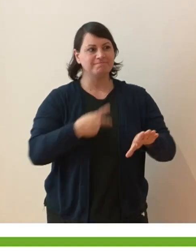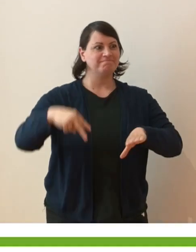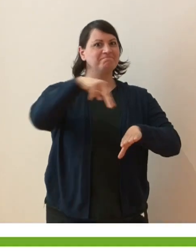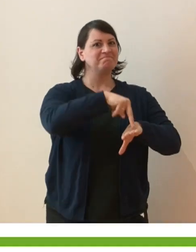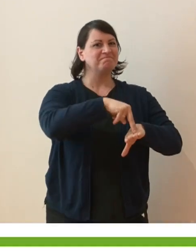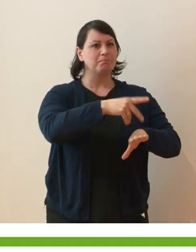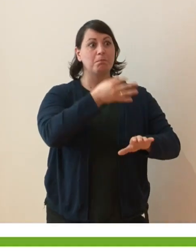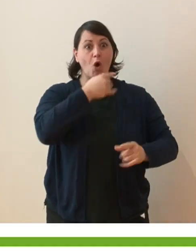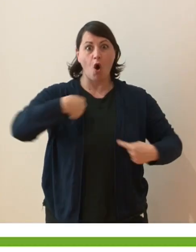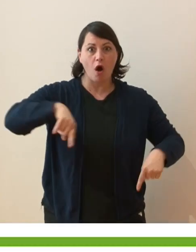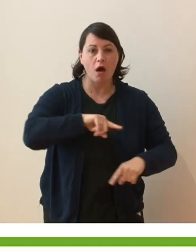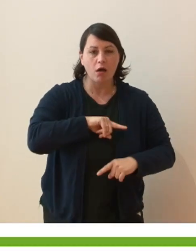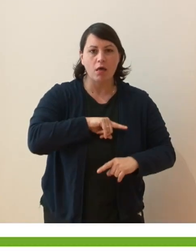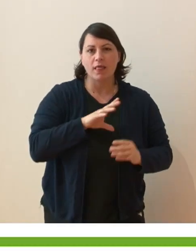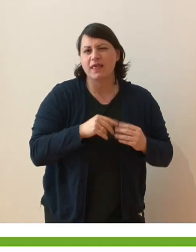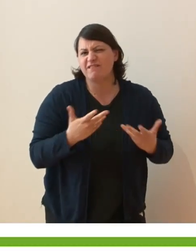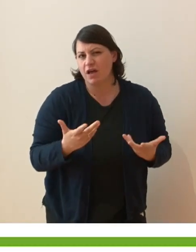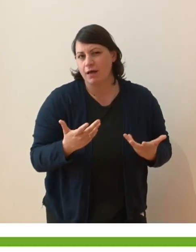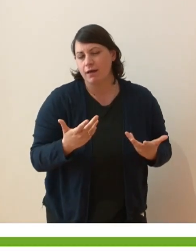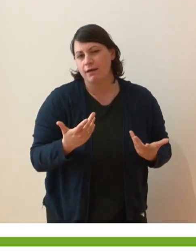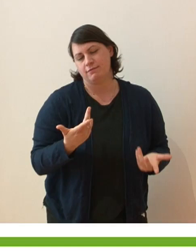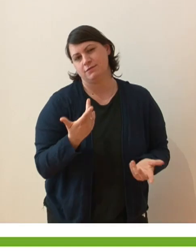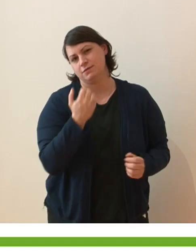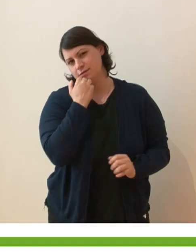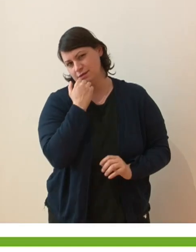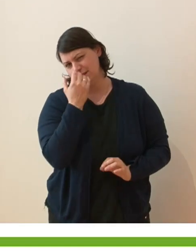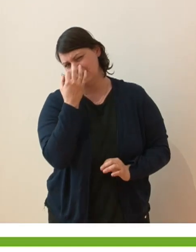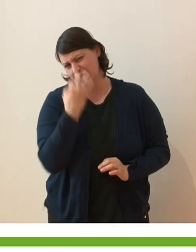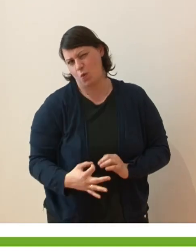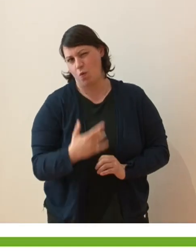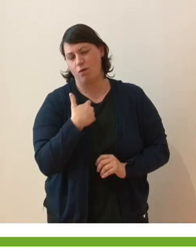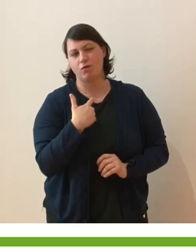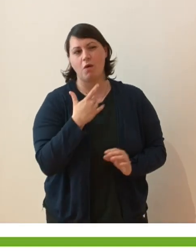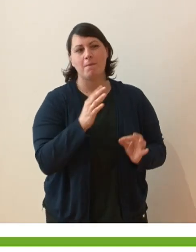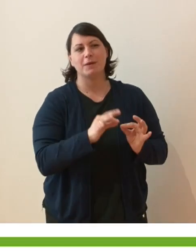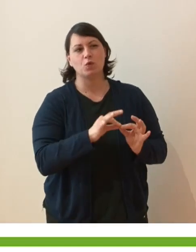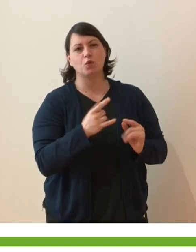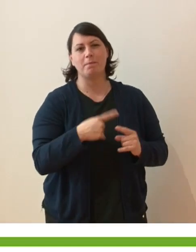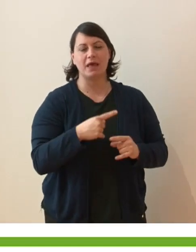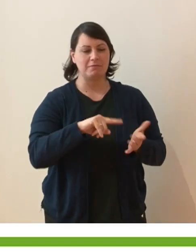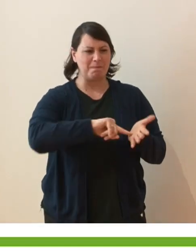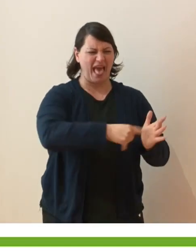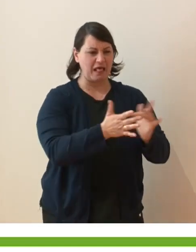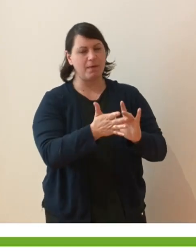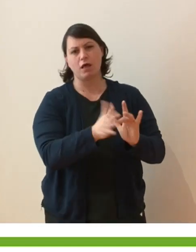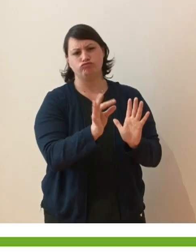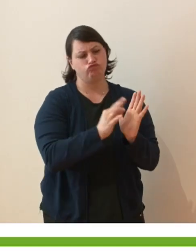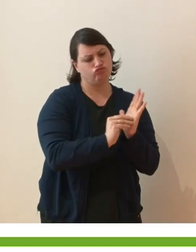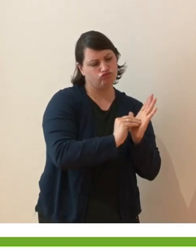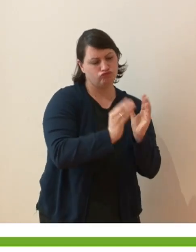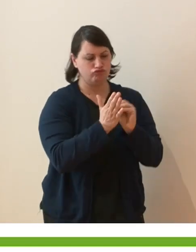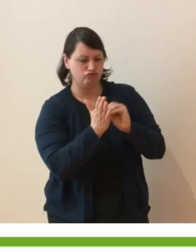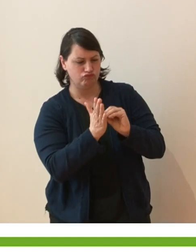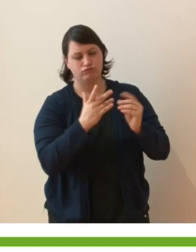ma dai, dico, prenderci qualche minuto per sistemare le piaghe, per rendersi un po' più presentabili, sai come poi ci sono le suore che fanno le